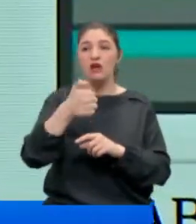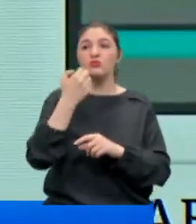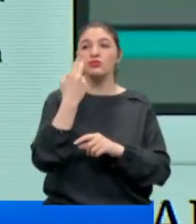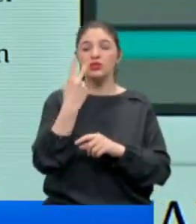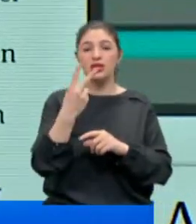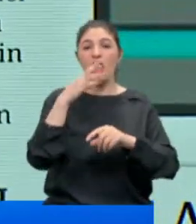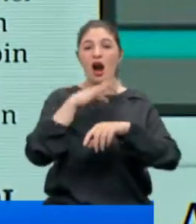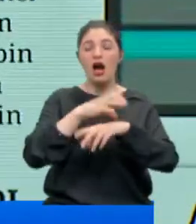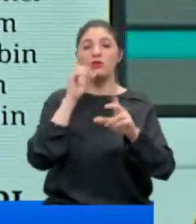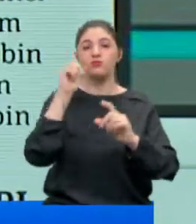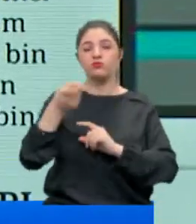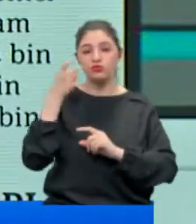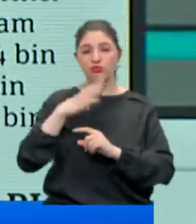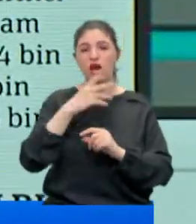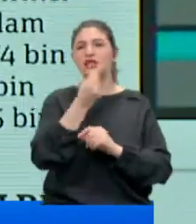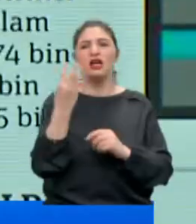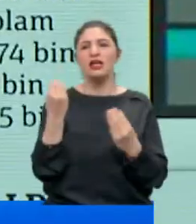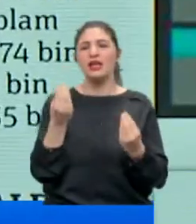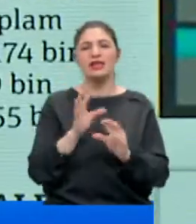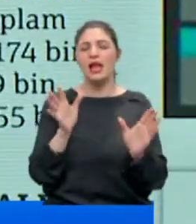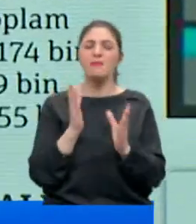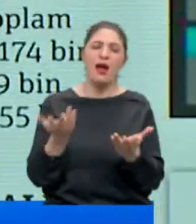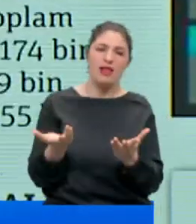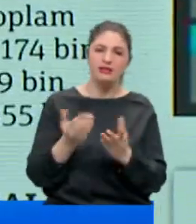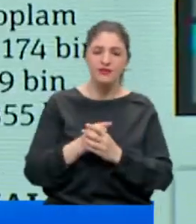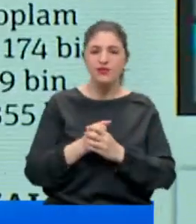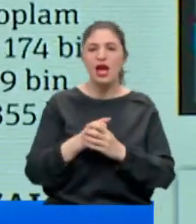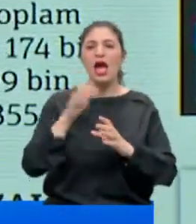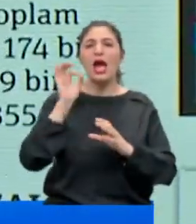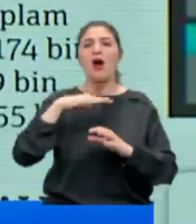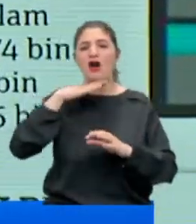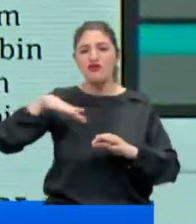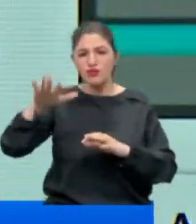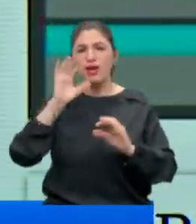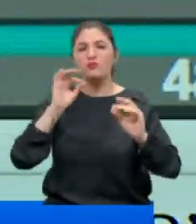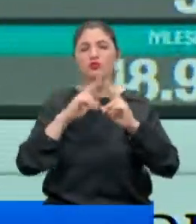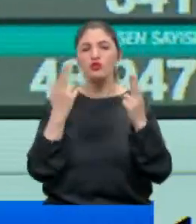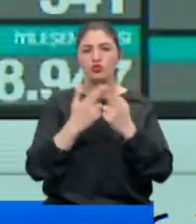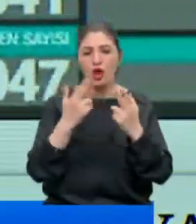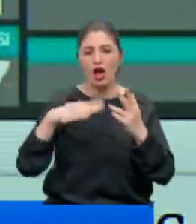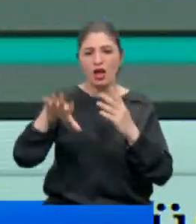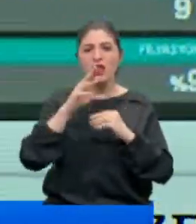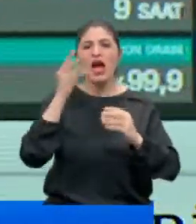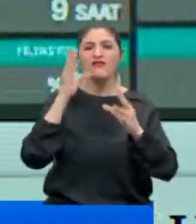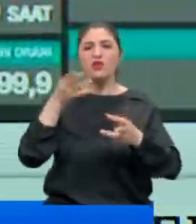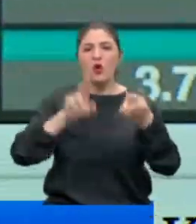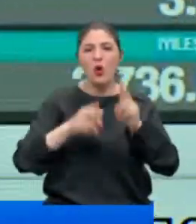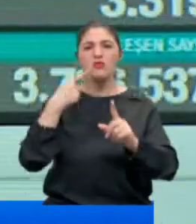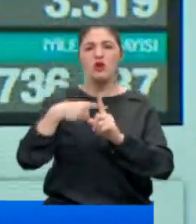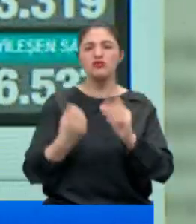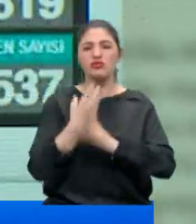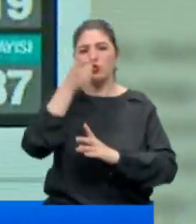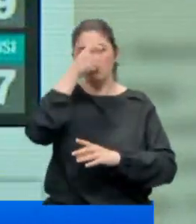hastası tespit edildi. Rakamlar iyi değil efendim maalesef. Hem Avrupa'da hem de dünyada en çok vaka ve vefat görülen ülkelerden